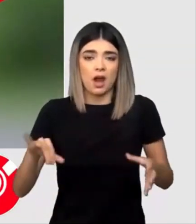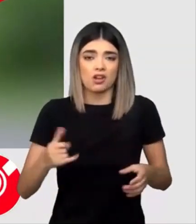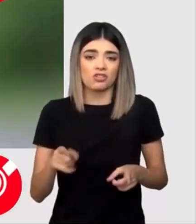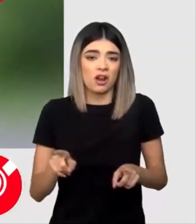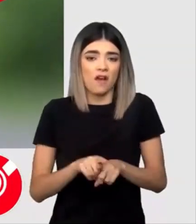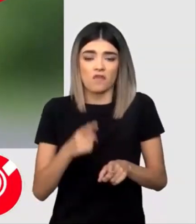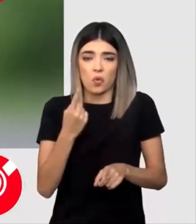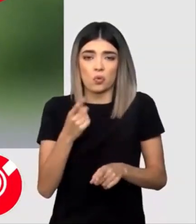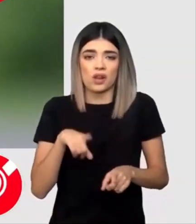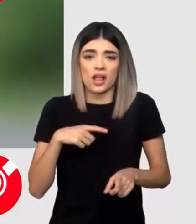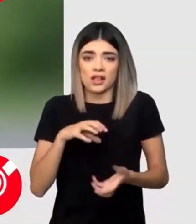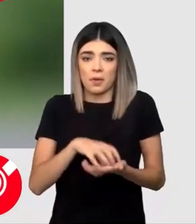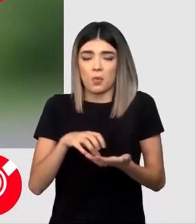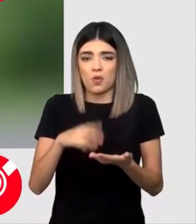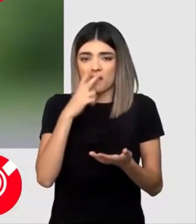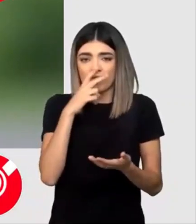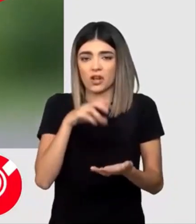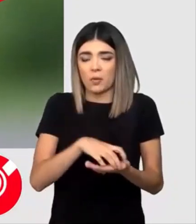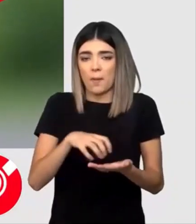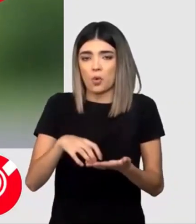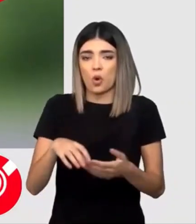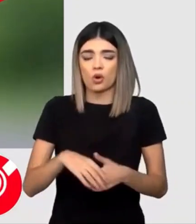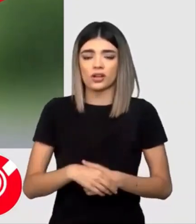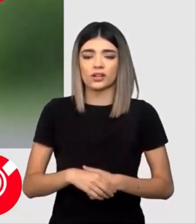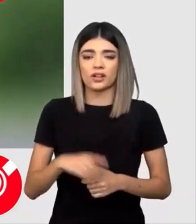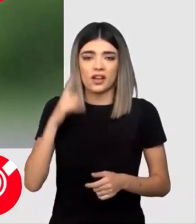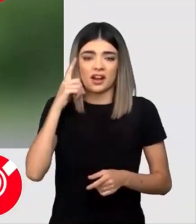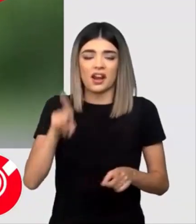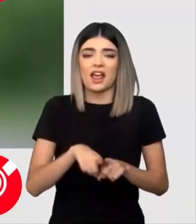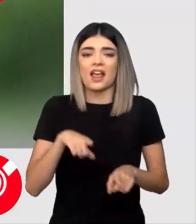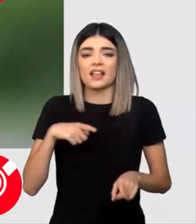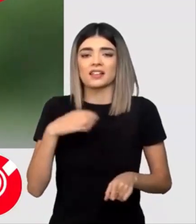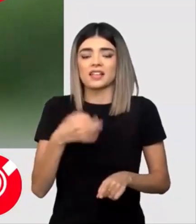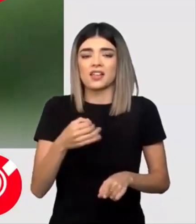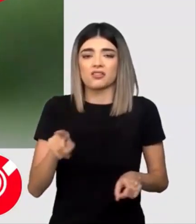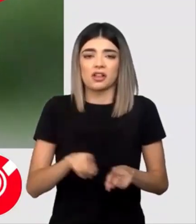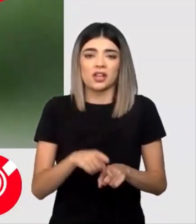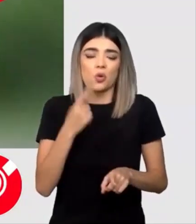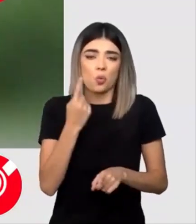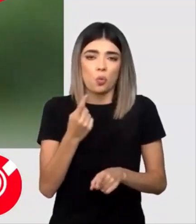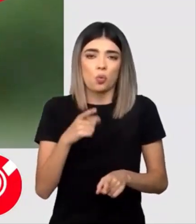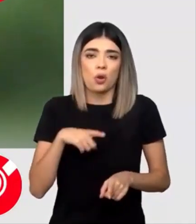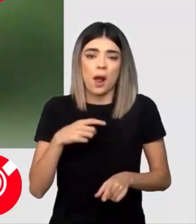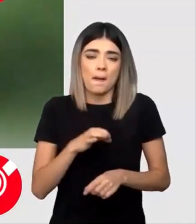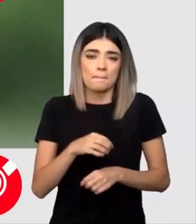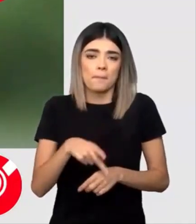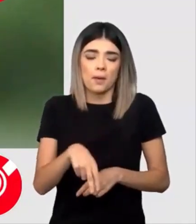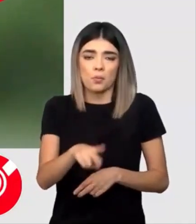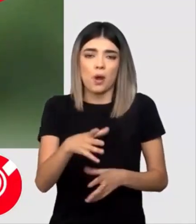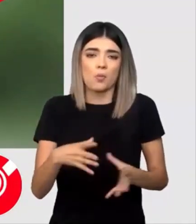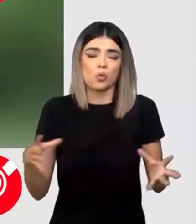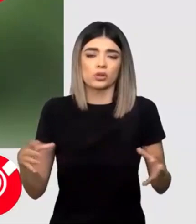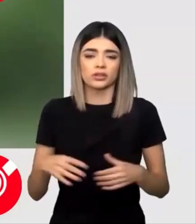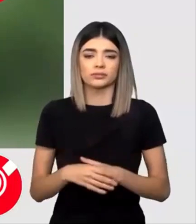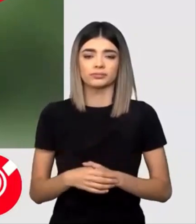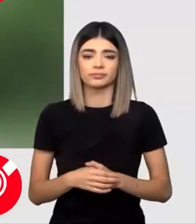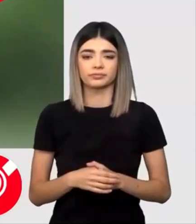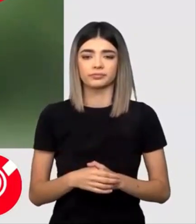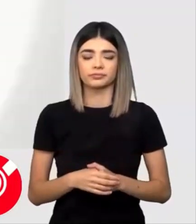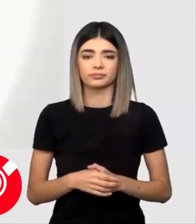poate să fie numărat de mai multe ori în mai multe județe. Să spunem că avem 10 urși, de fapt era unul singur care a călătorit pe distanța respectivă.